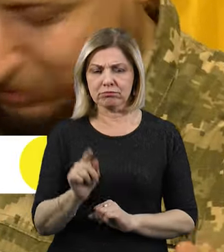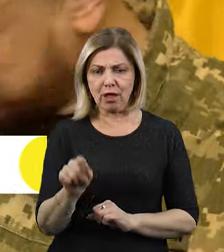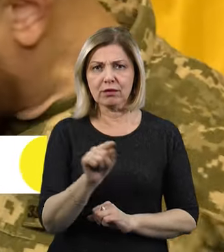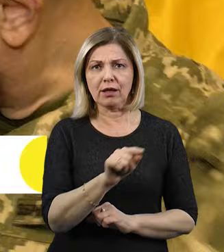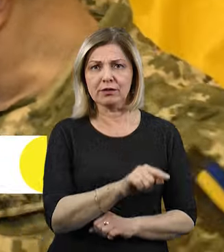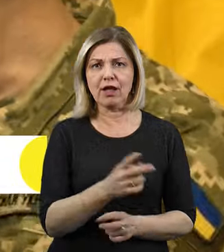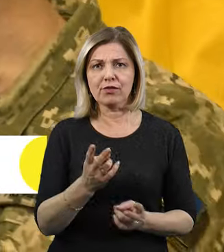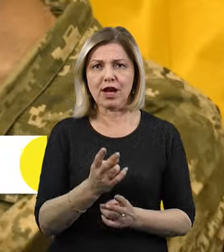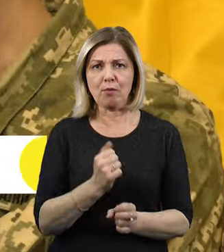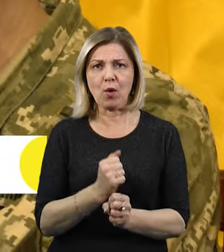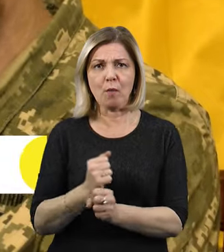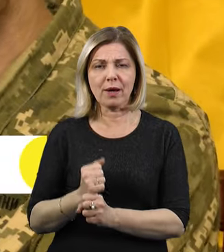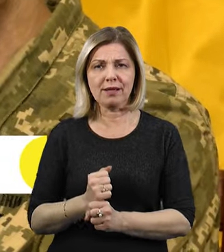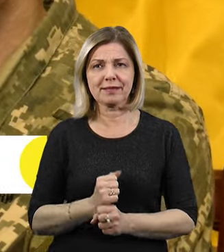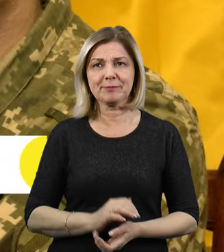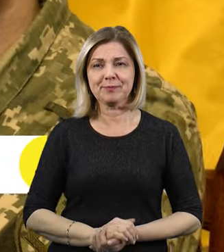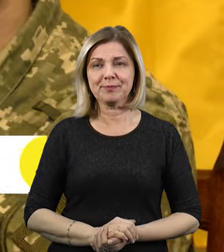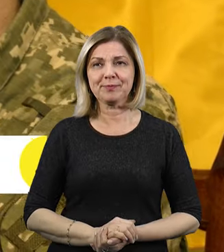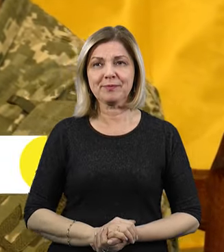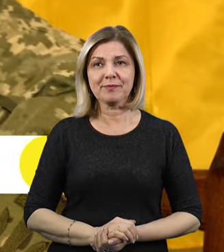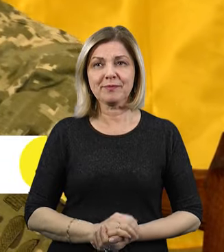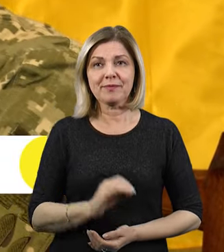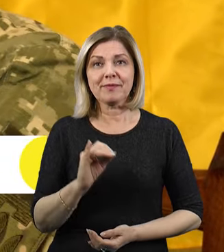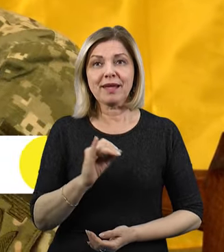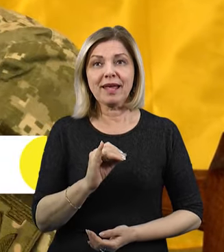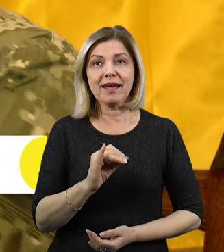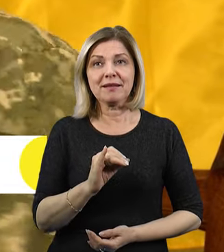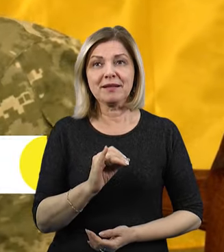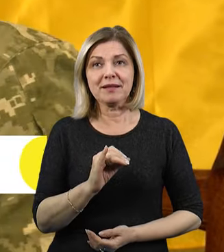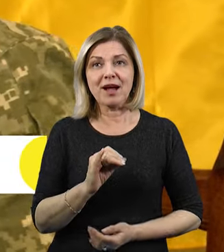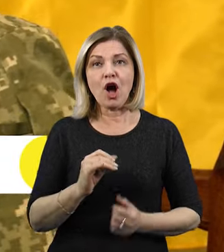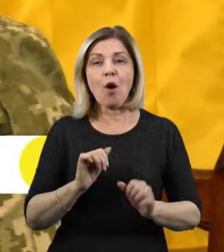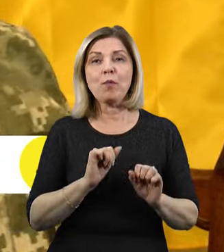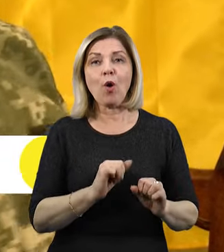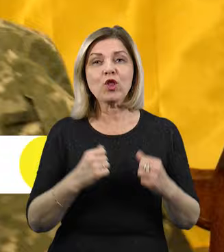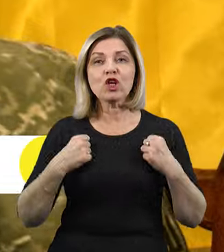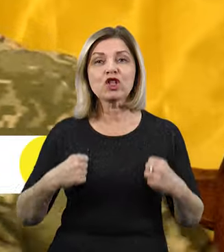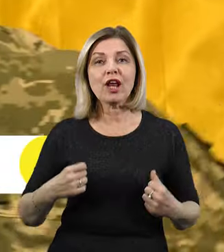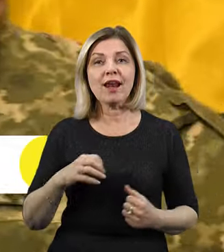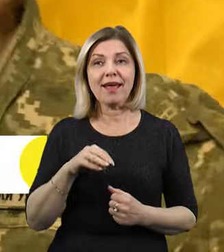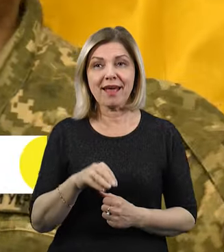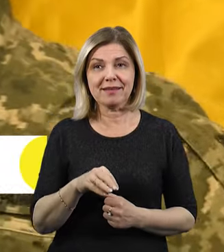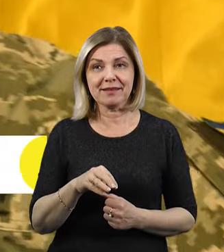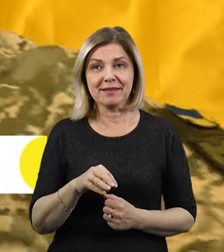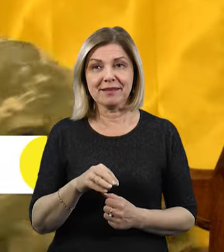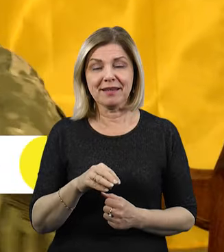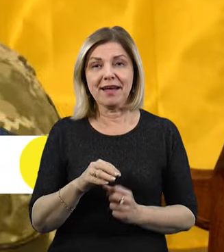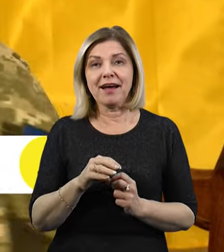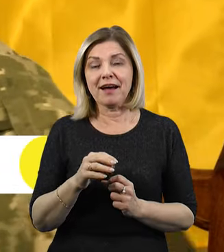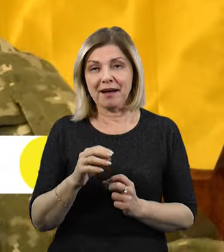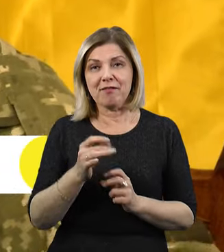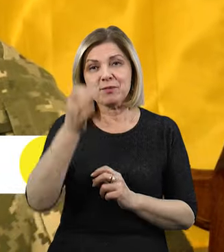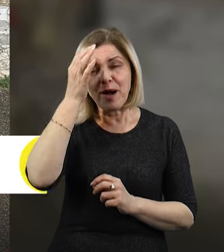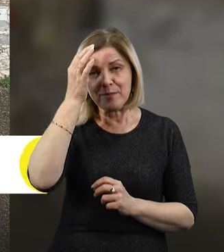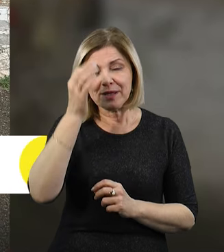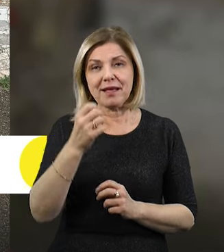не знаю, так от, так, от його рука отут. От от мене за лямку, броні жилета, дирала. Я такий, що, як ото молоду дитину мене до себе